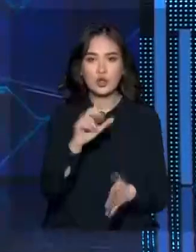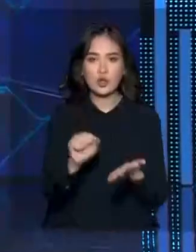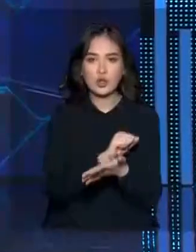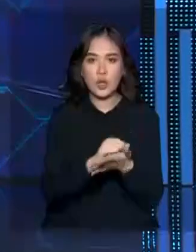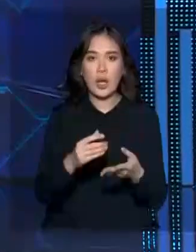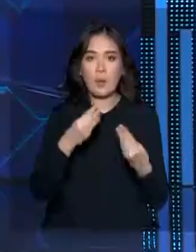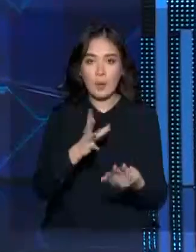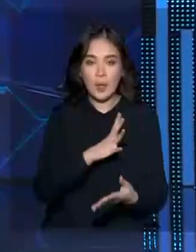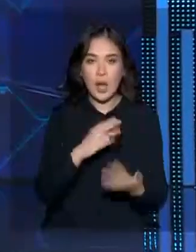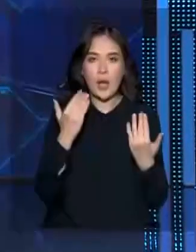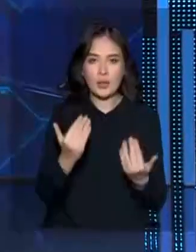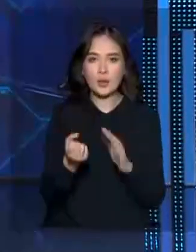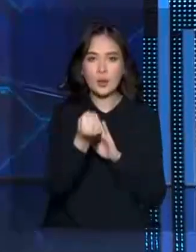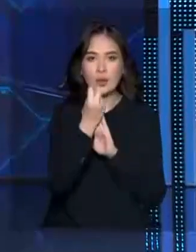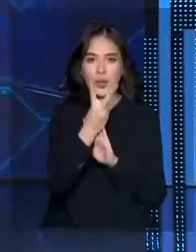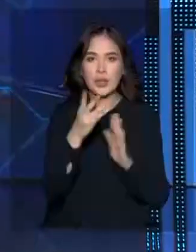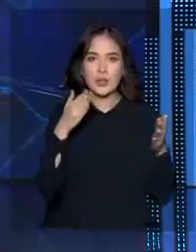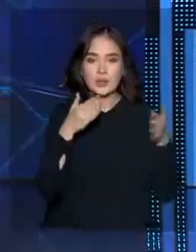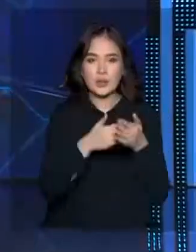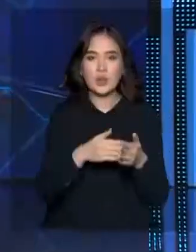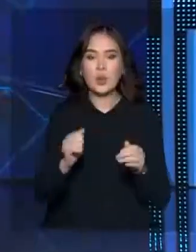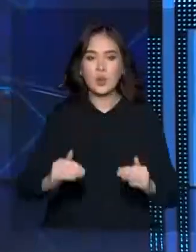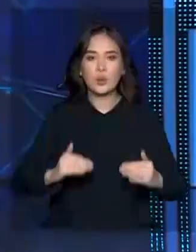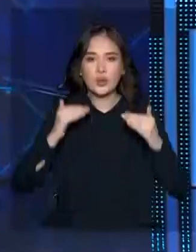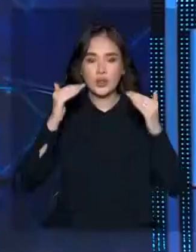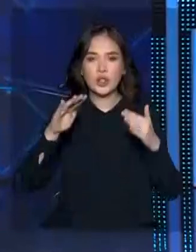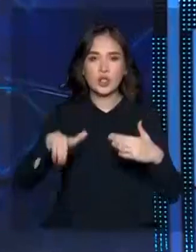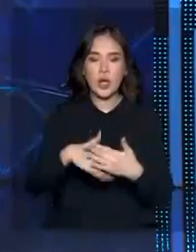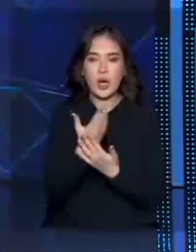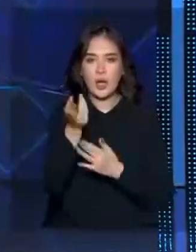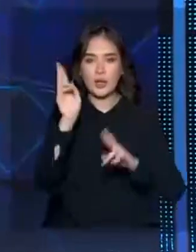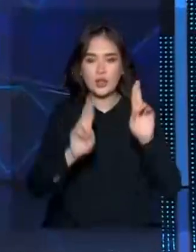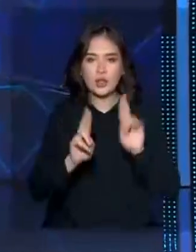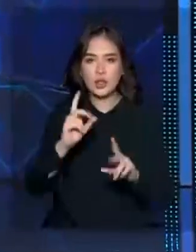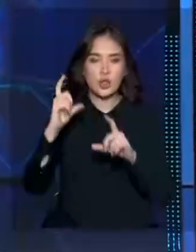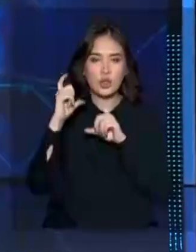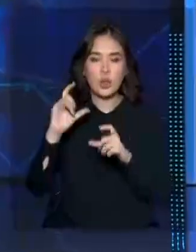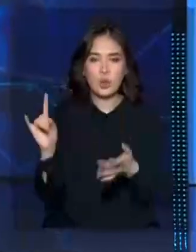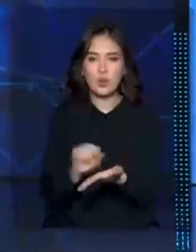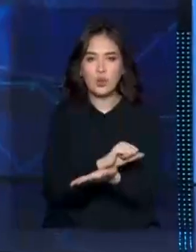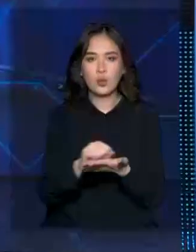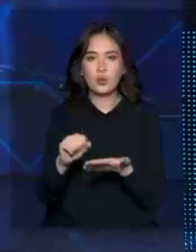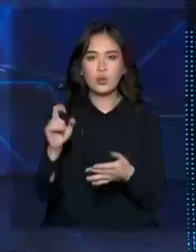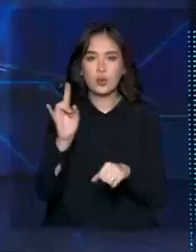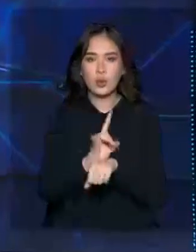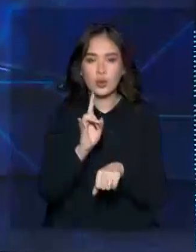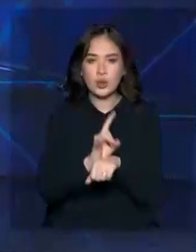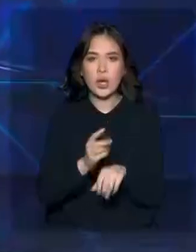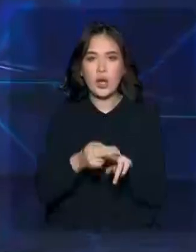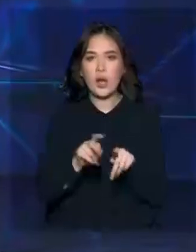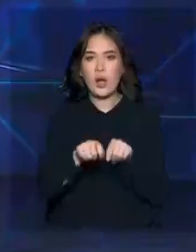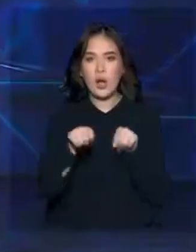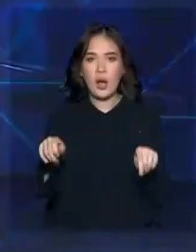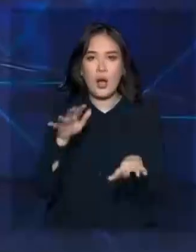берілетін болса, енді ол 12-ке дейін өсті. Жаңа ереже жүк тасу үшін өтірік рұқсатқа ғазын алып жалған кампания